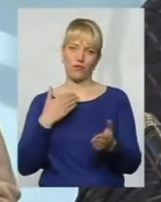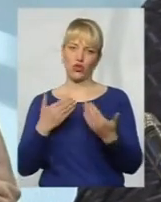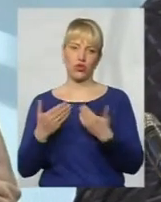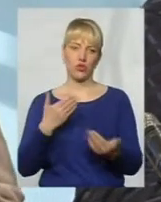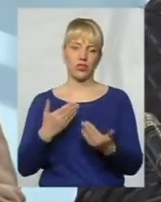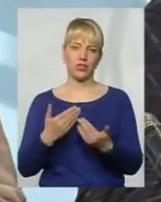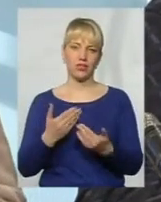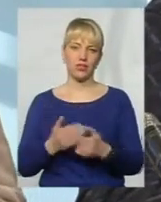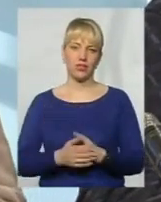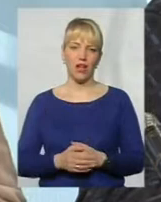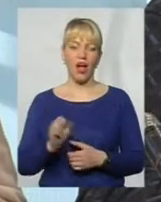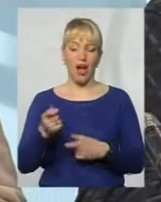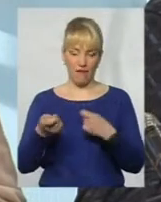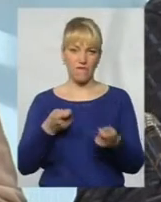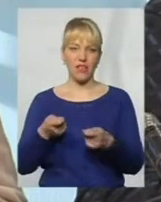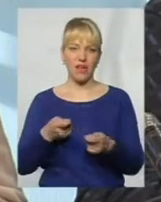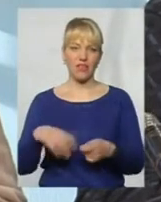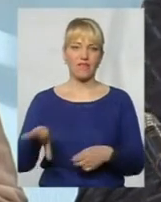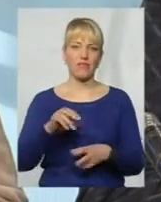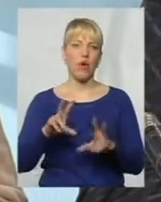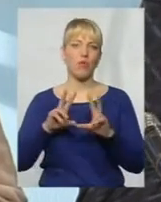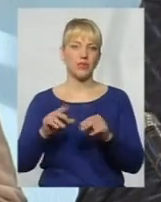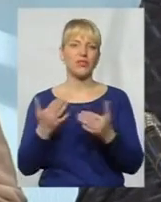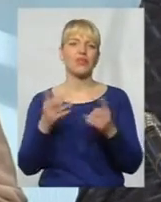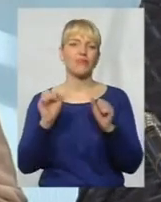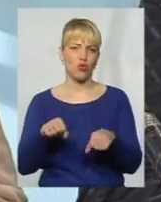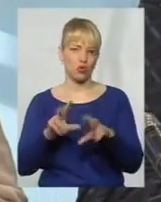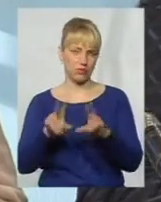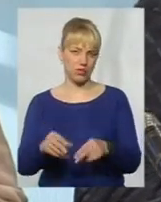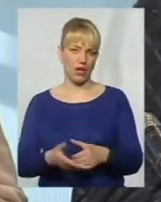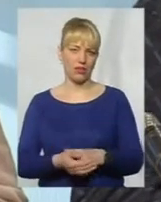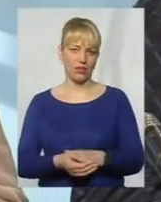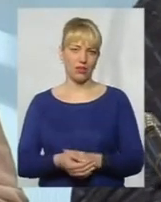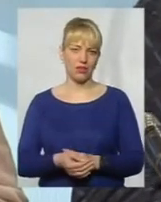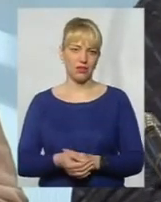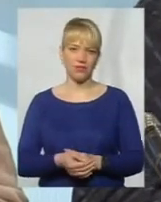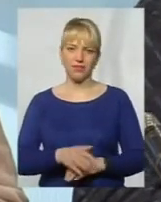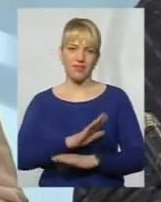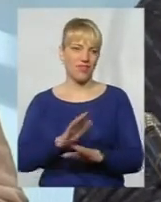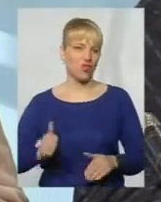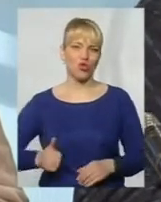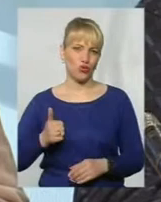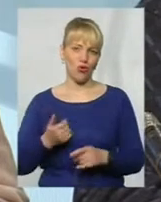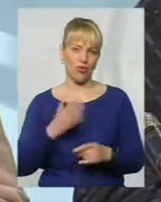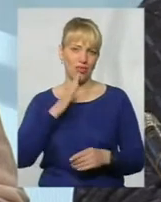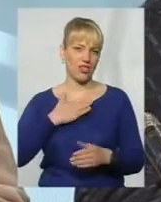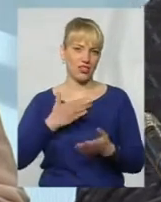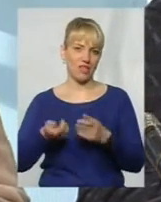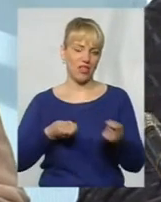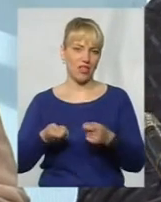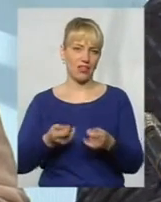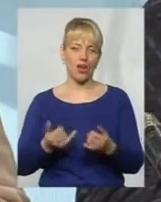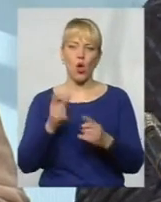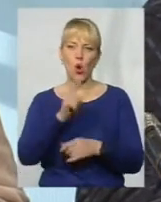А влада все обіцяє. Скільки можна обіцяти? Та недостойна ця влада сьогодні. Люди